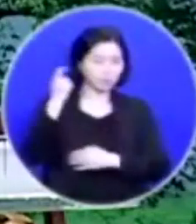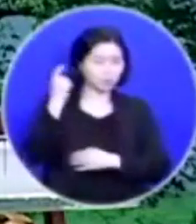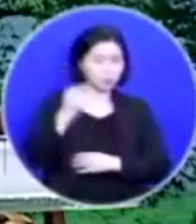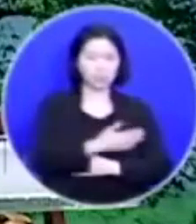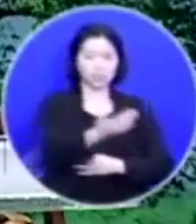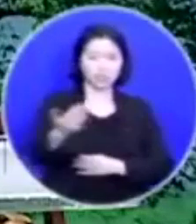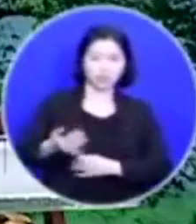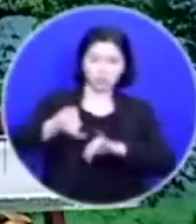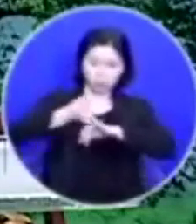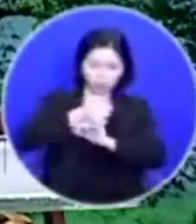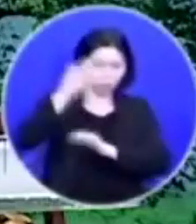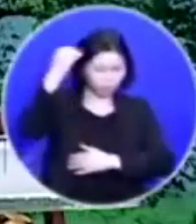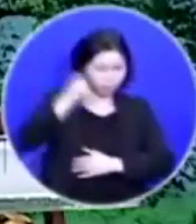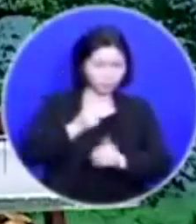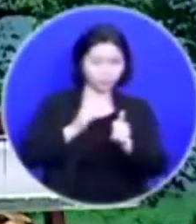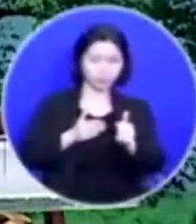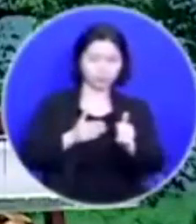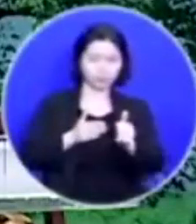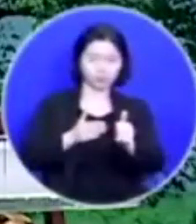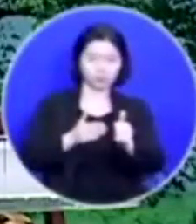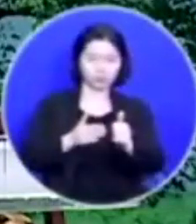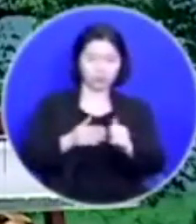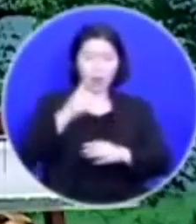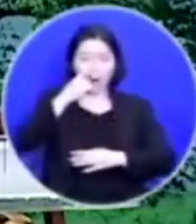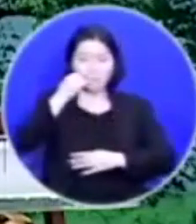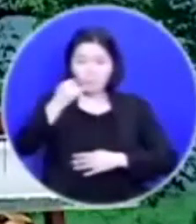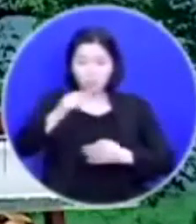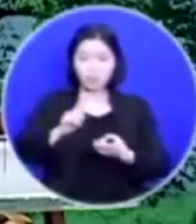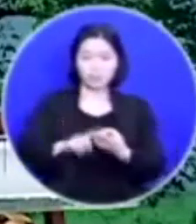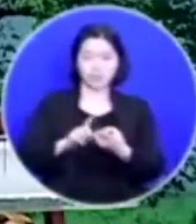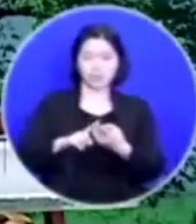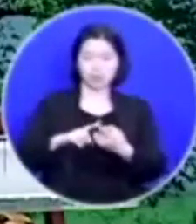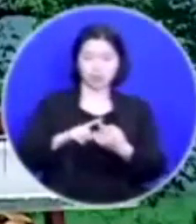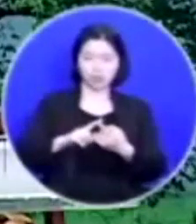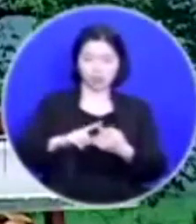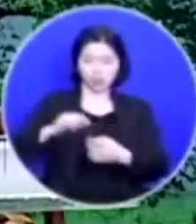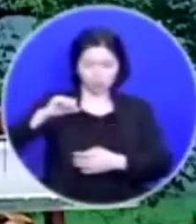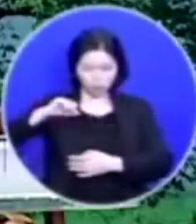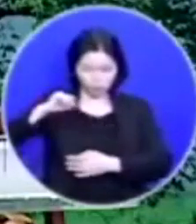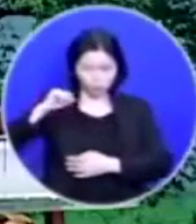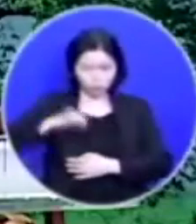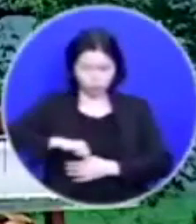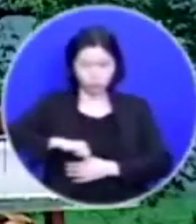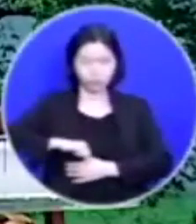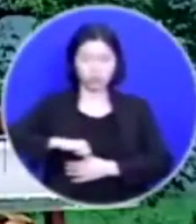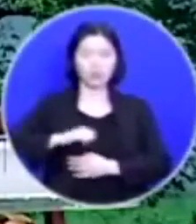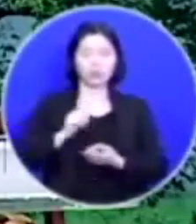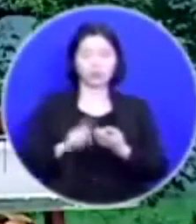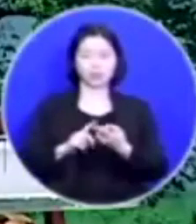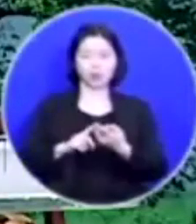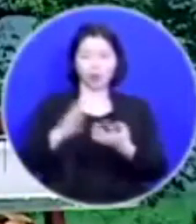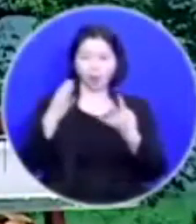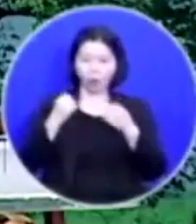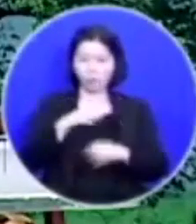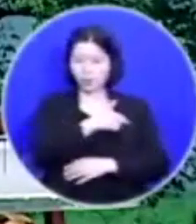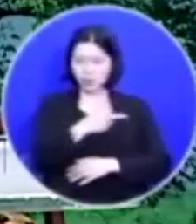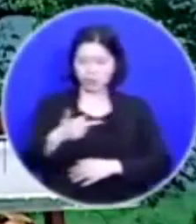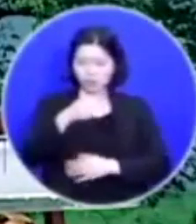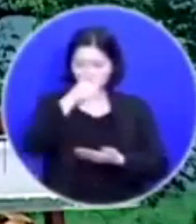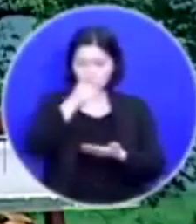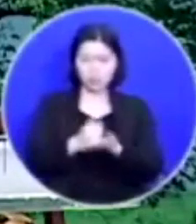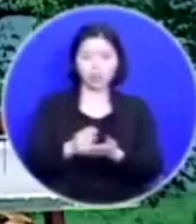꼭 명심하시기 바랍니다 부모님에 대한 불순종 그게 얼마나 큰 죄인가 하는 거예요